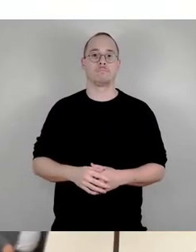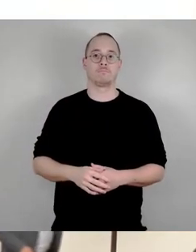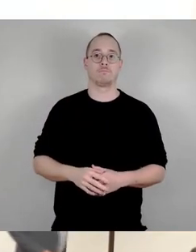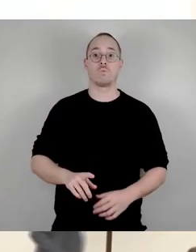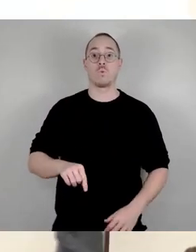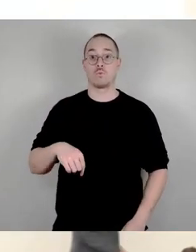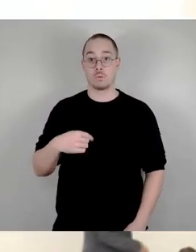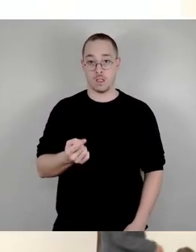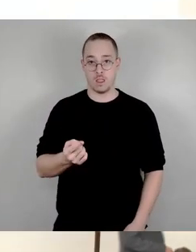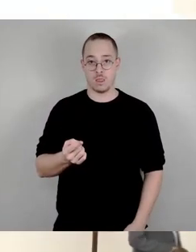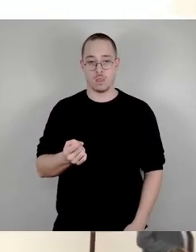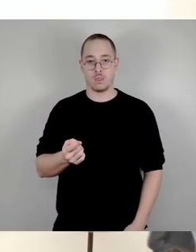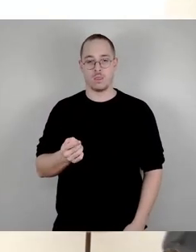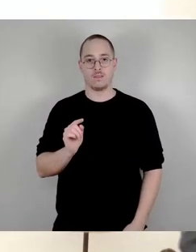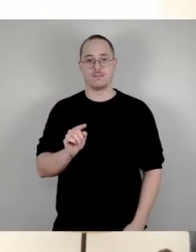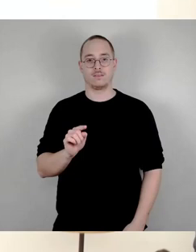Fraktionsrunde.